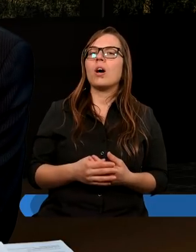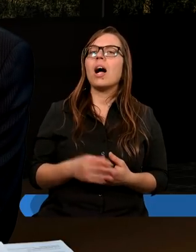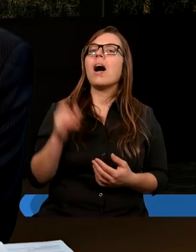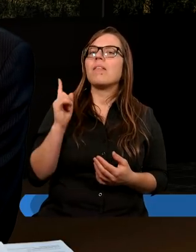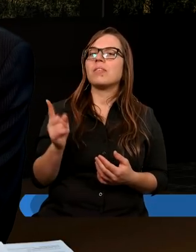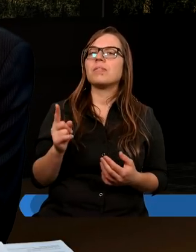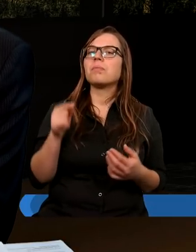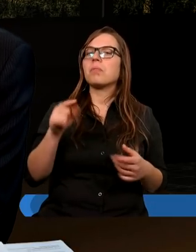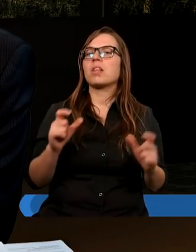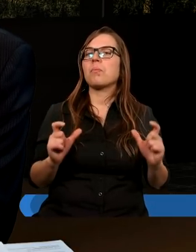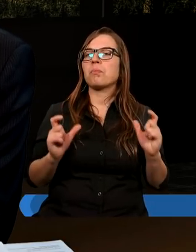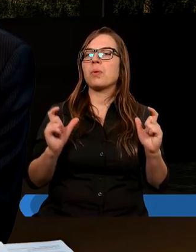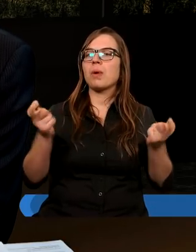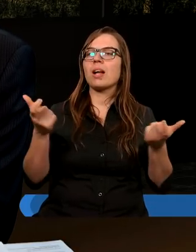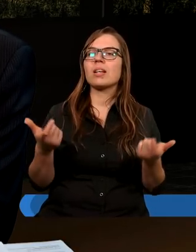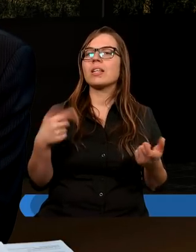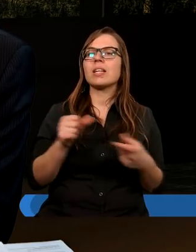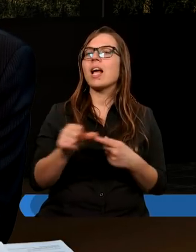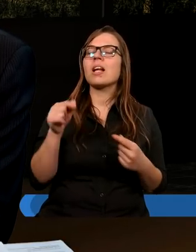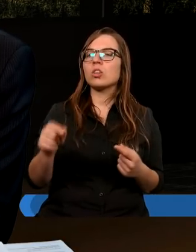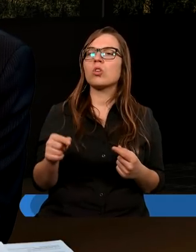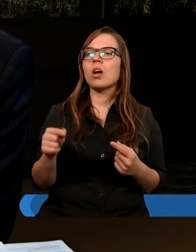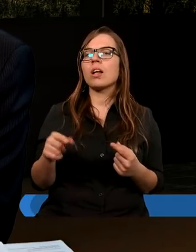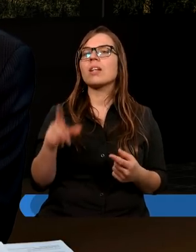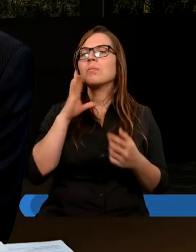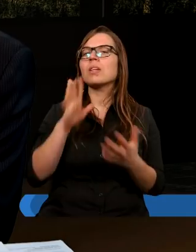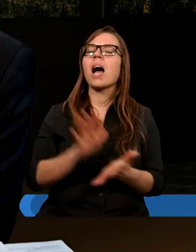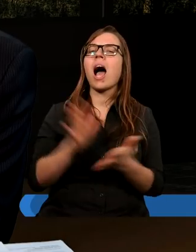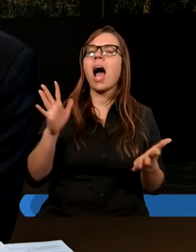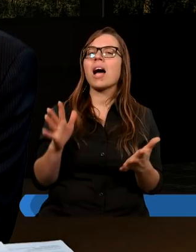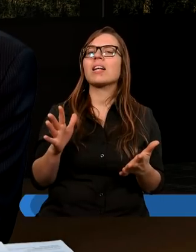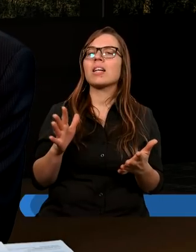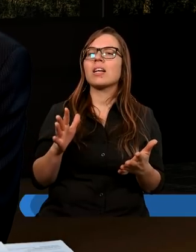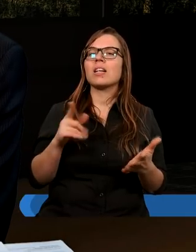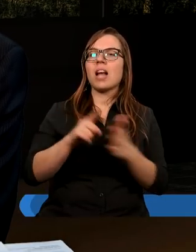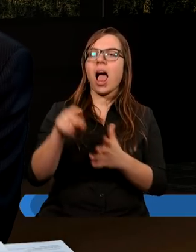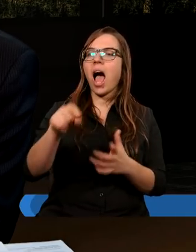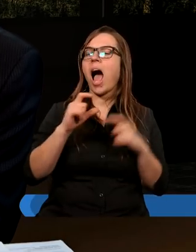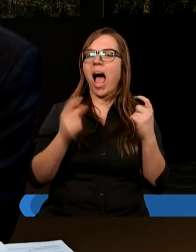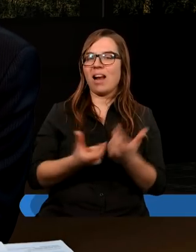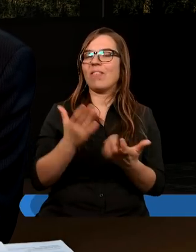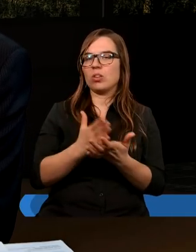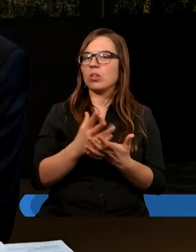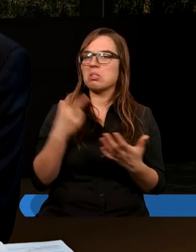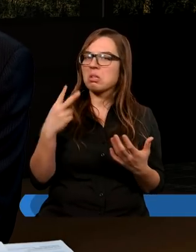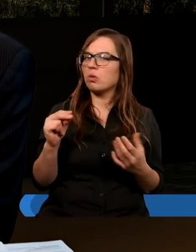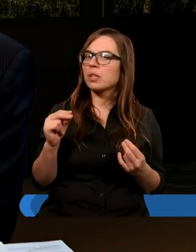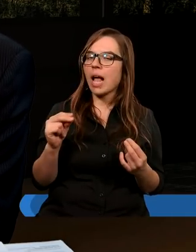A więc w tym przypadku nie jest to taka charakterystyczna dla adwentystów